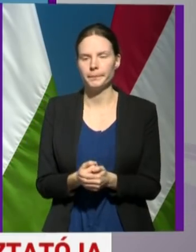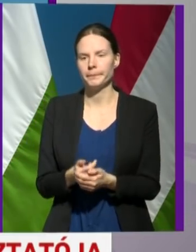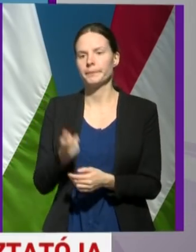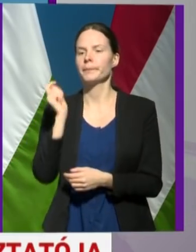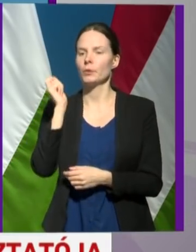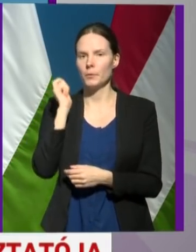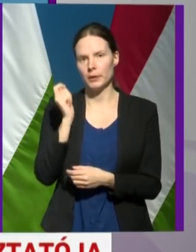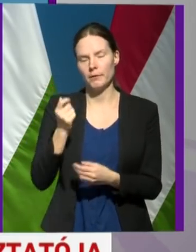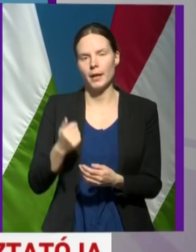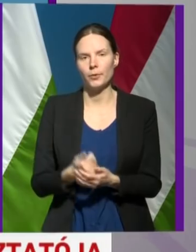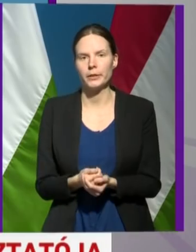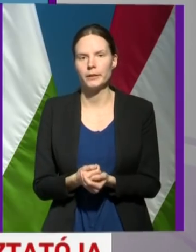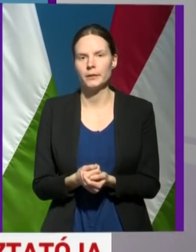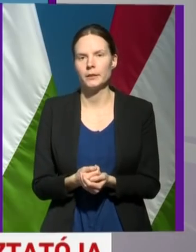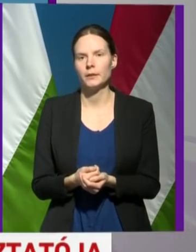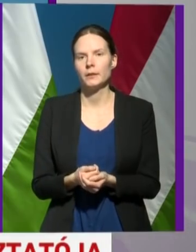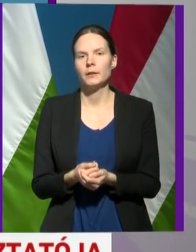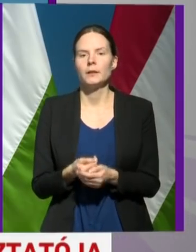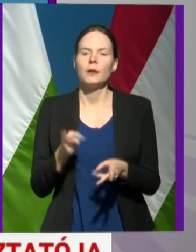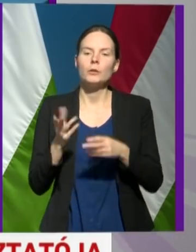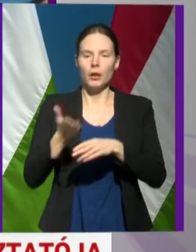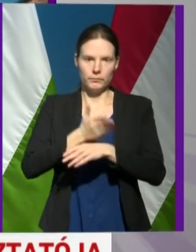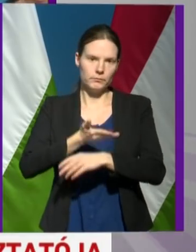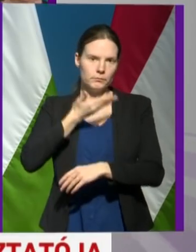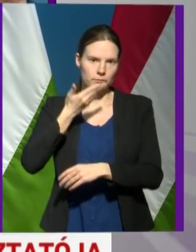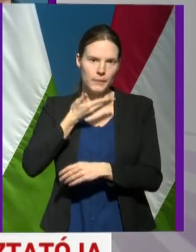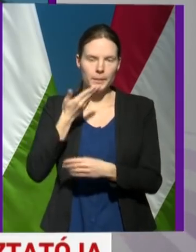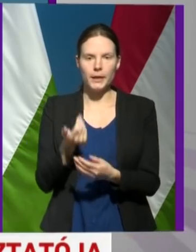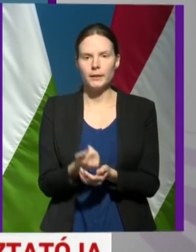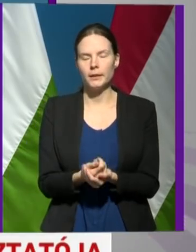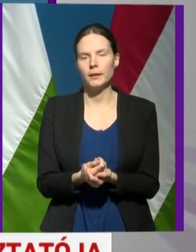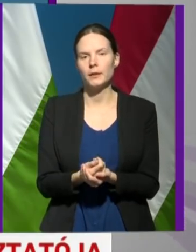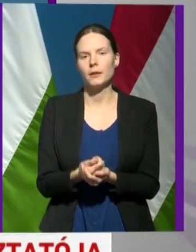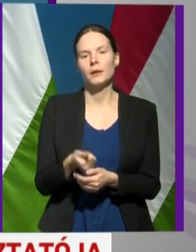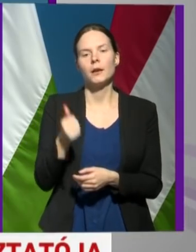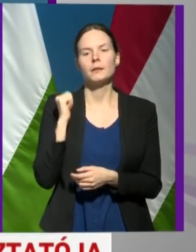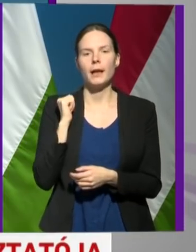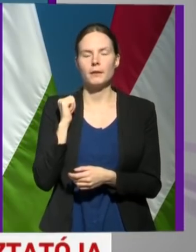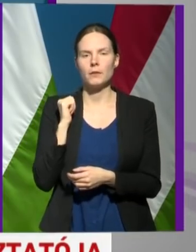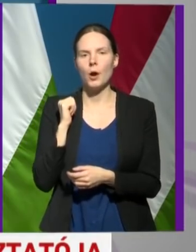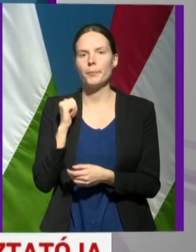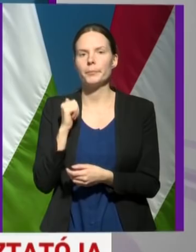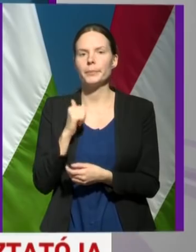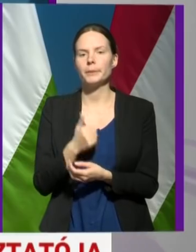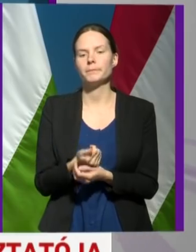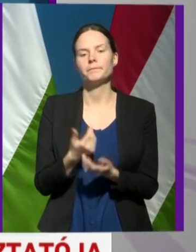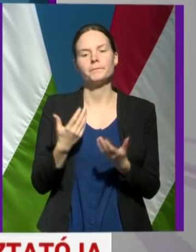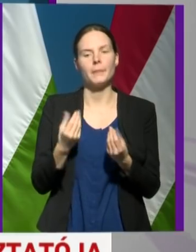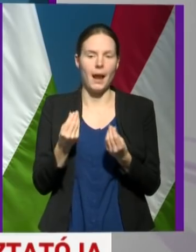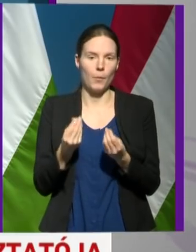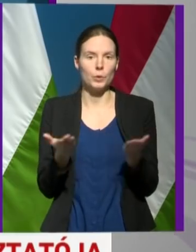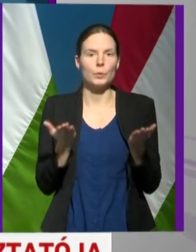kívánok! Amint már elhangzott, a tegnapi állapothoz